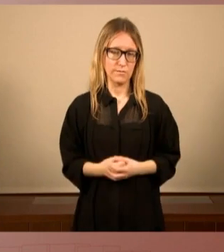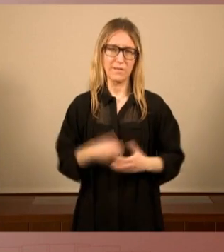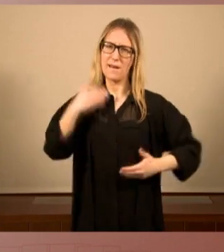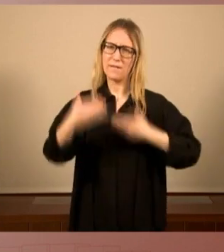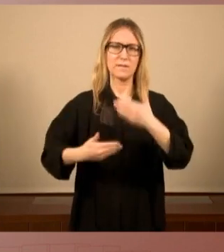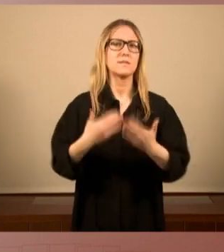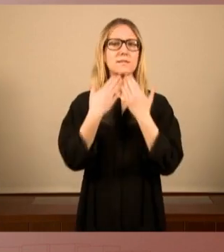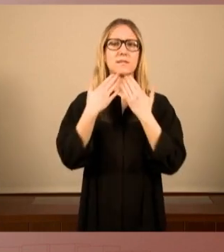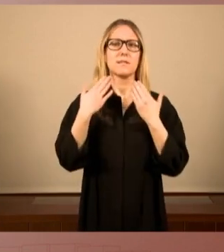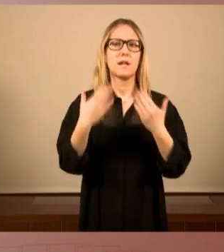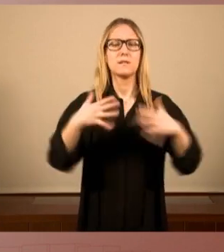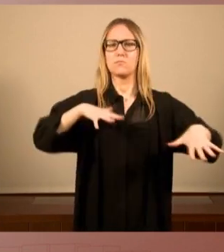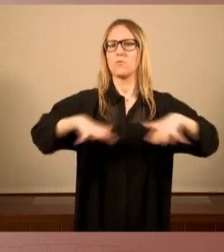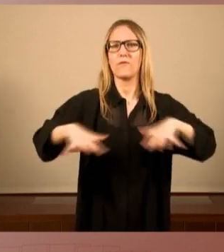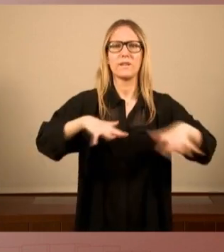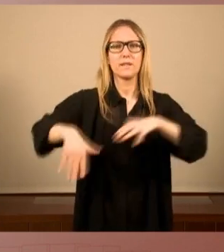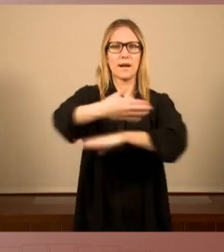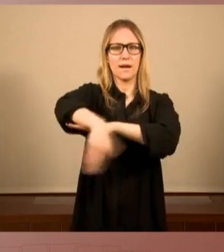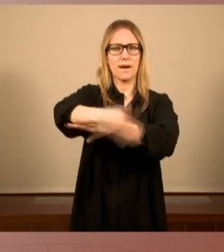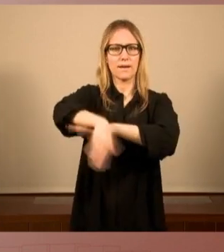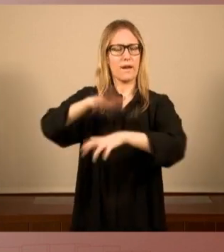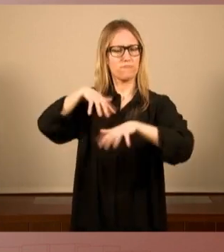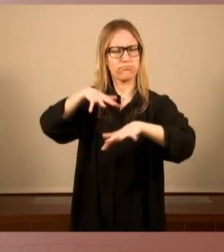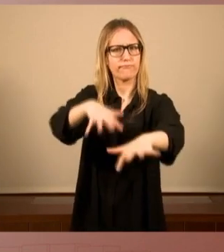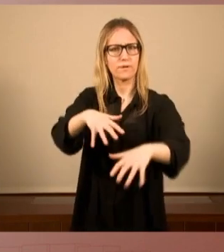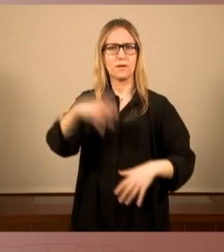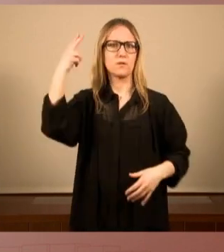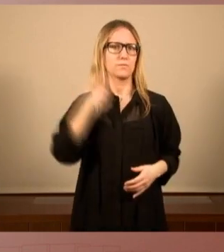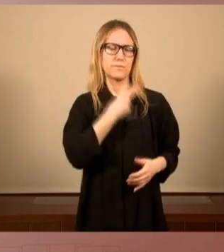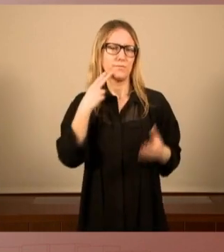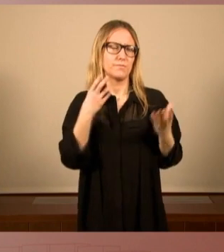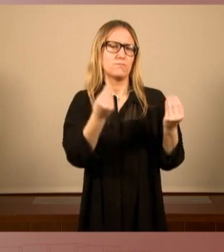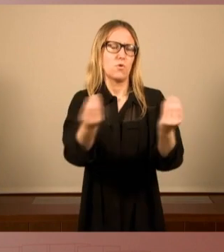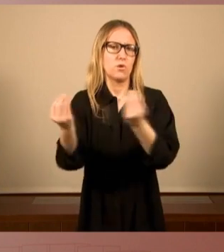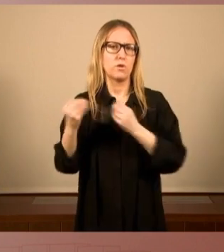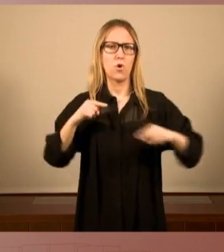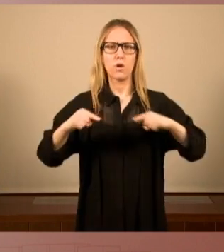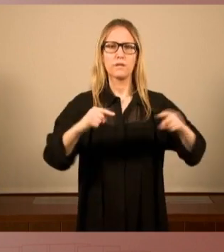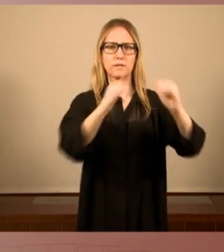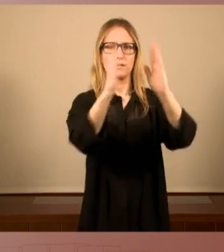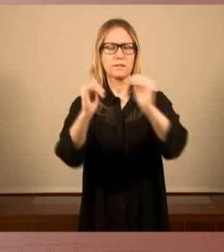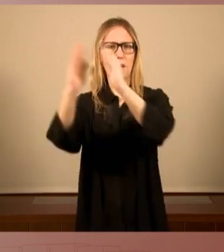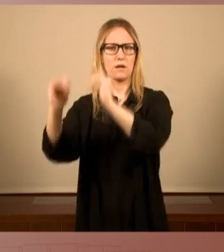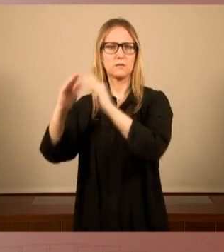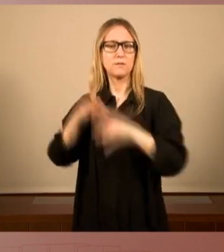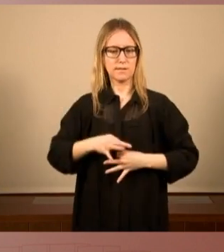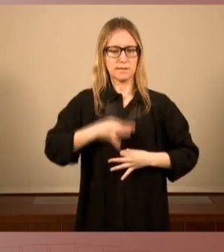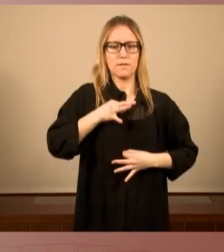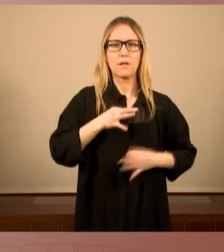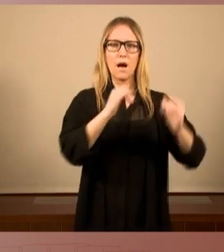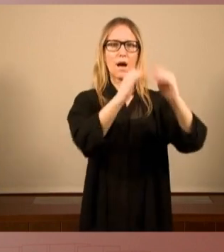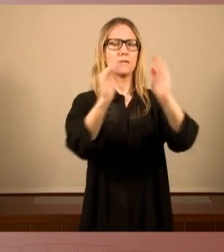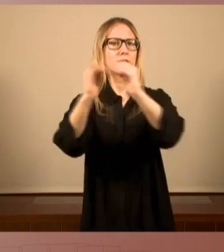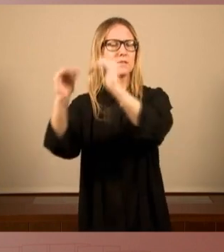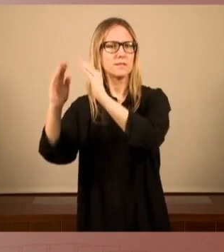gràcies a la mobilització al carrer, gràcies al compromís de moltíssimes organitzacions cíviques, de moltíssimes entitats, de